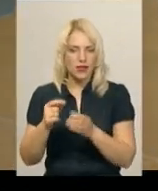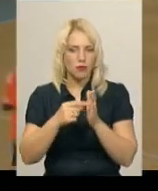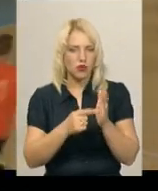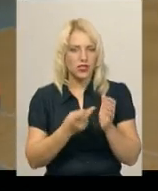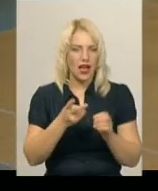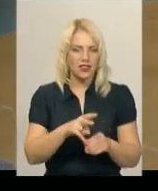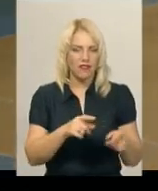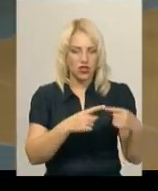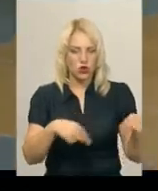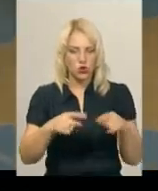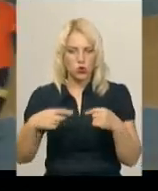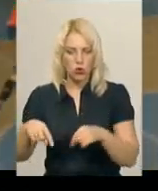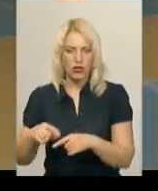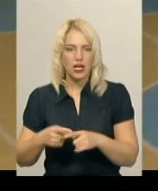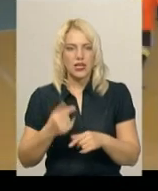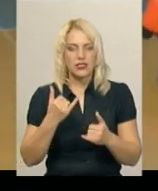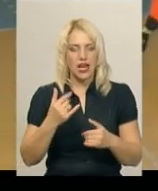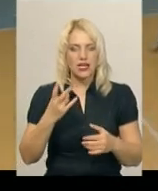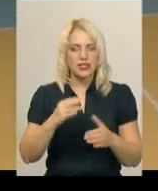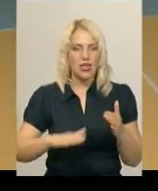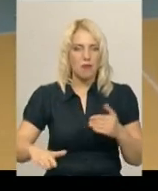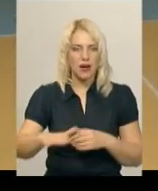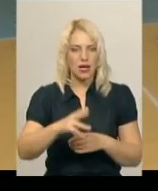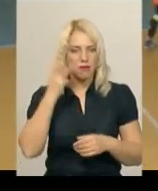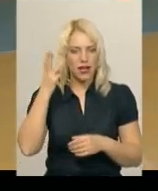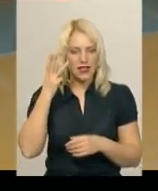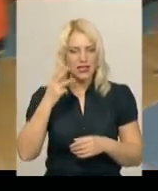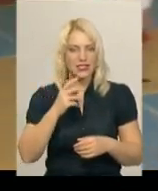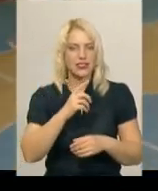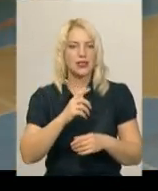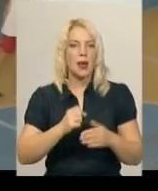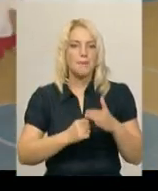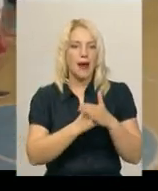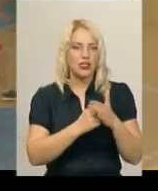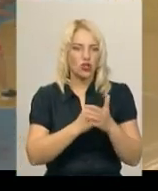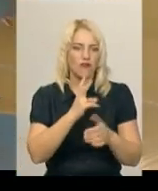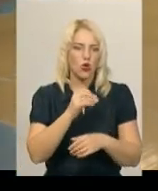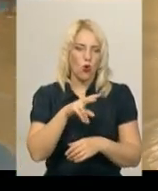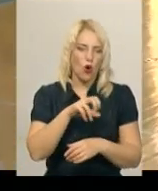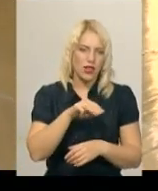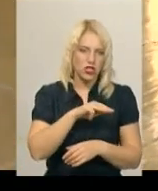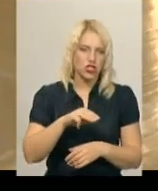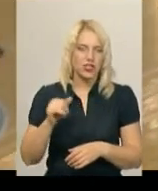'янці-Подільському. Зараз на майданчику студенти Хмельницького базового медичного коледжу та коледжу економіки і підприємництва.